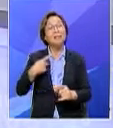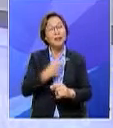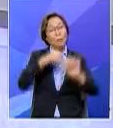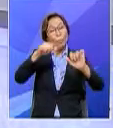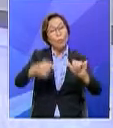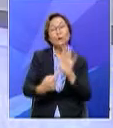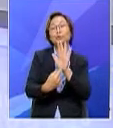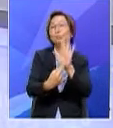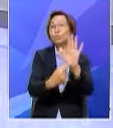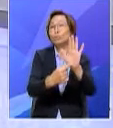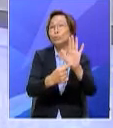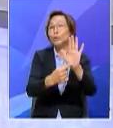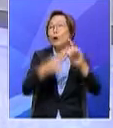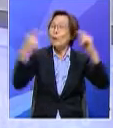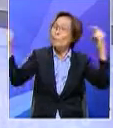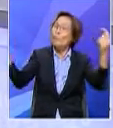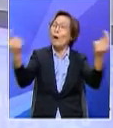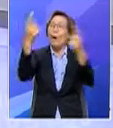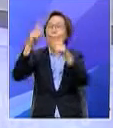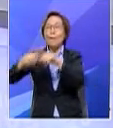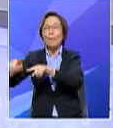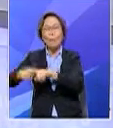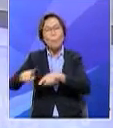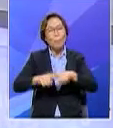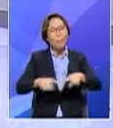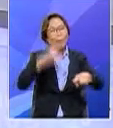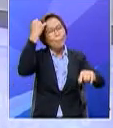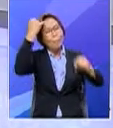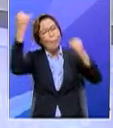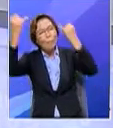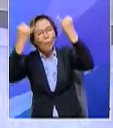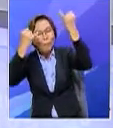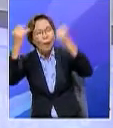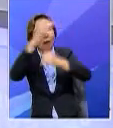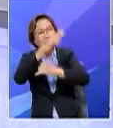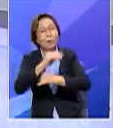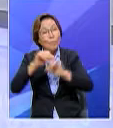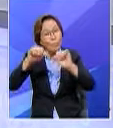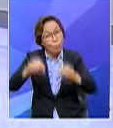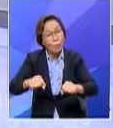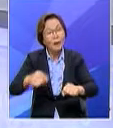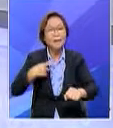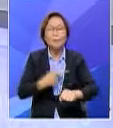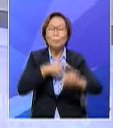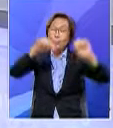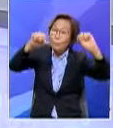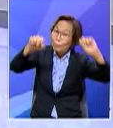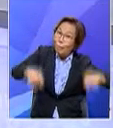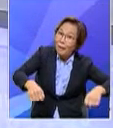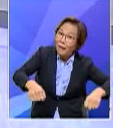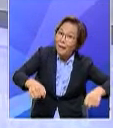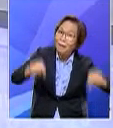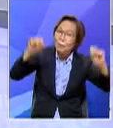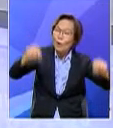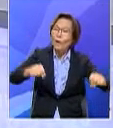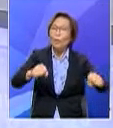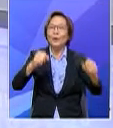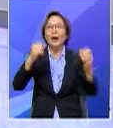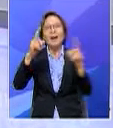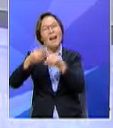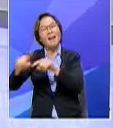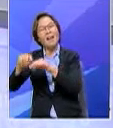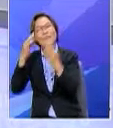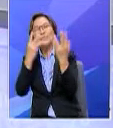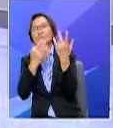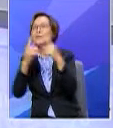membuat persembahan dan meraihkan kepelbagian pendapat dalam fik dan kita mampu memberi warna yang berbeza